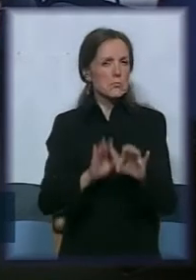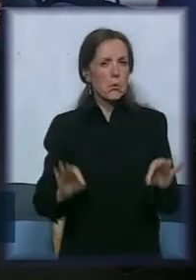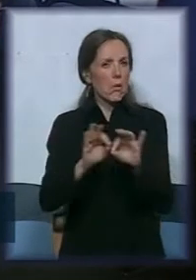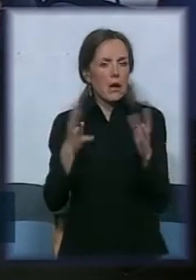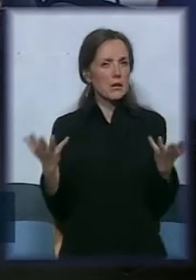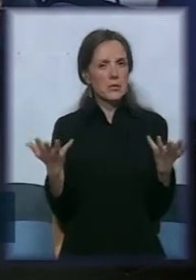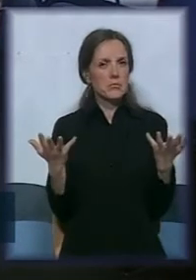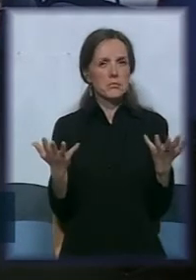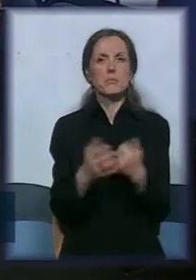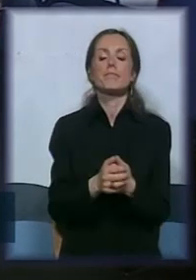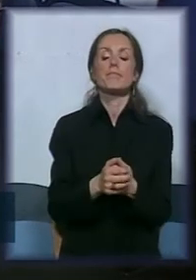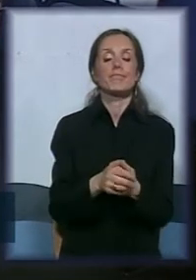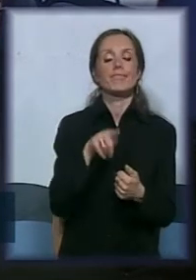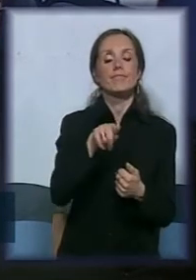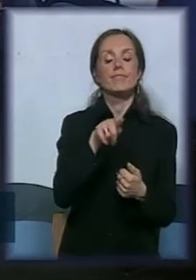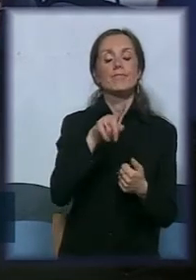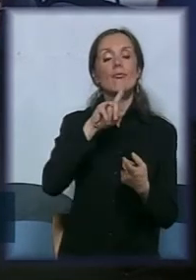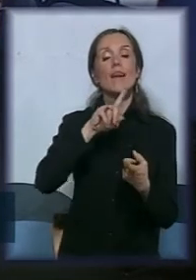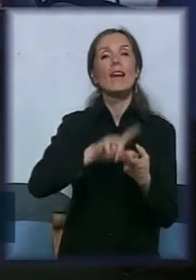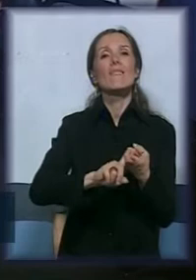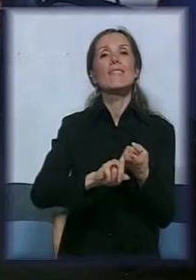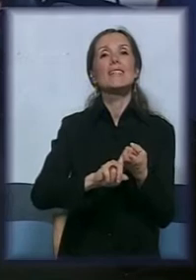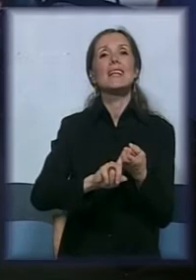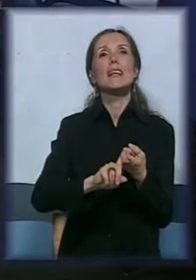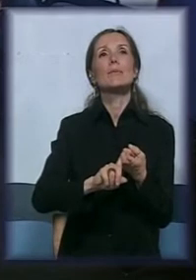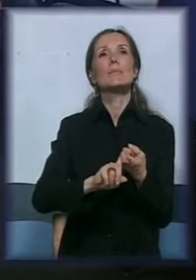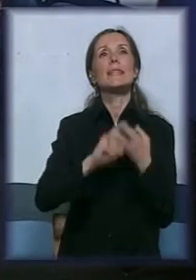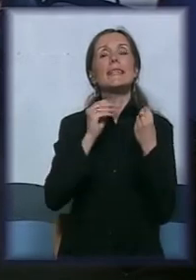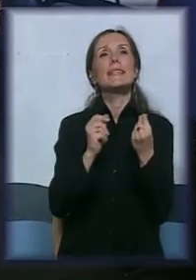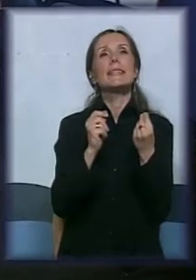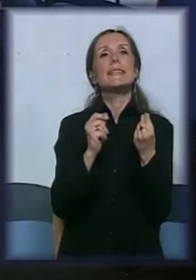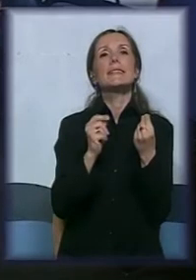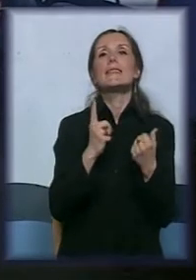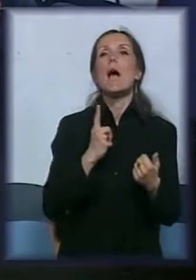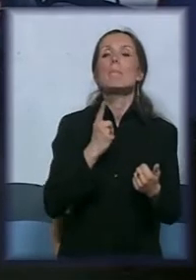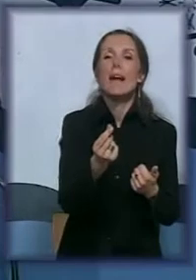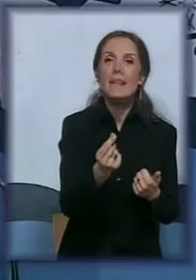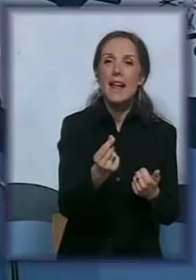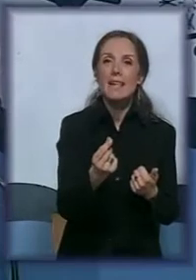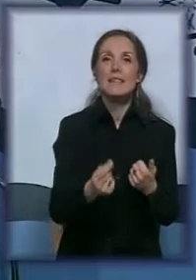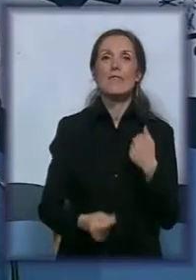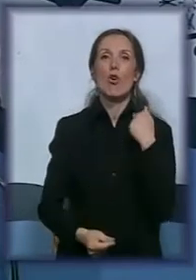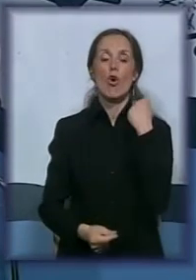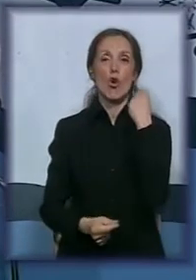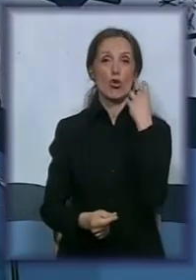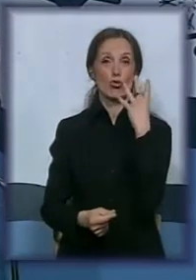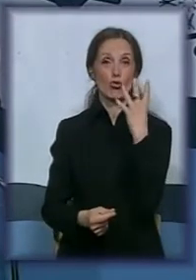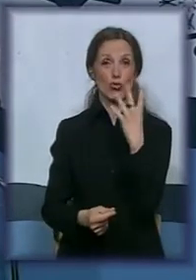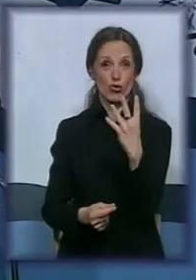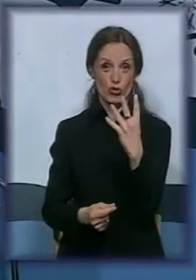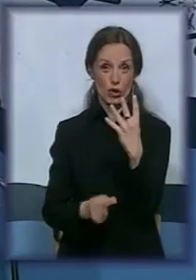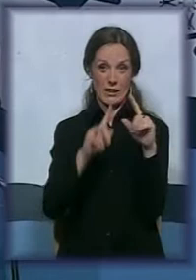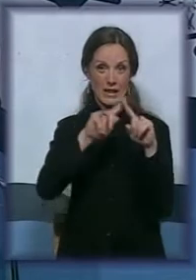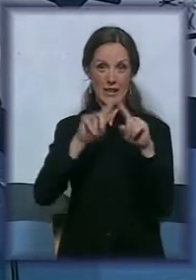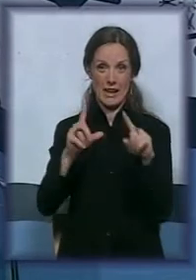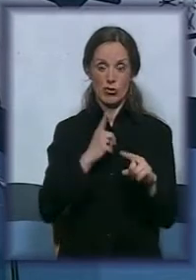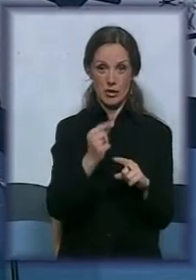partnerstvo četiri. četiri videa partnerstva.